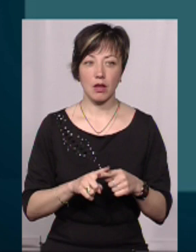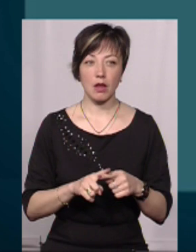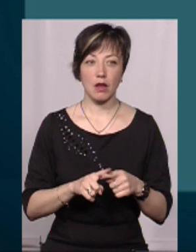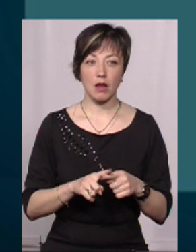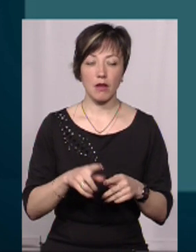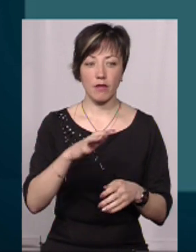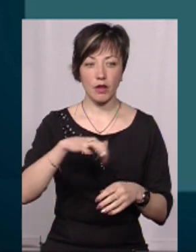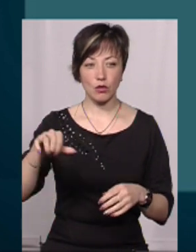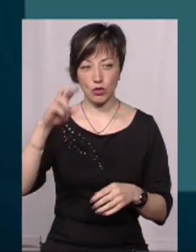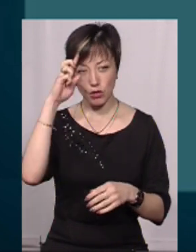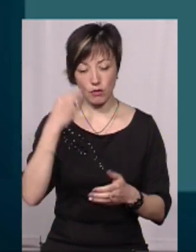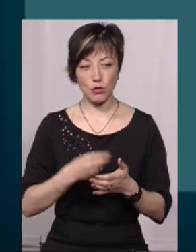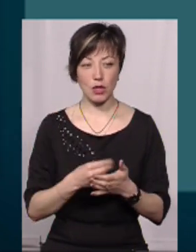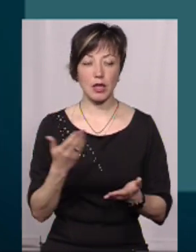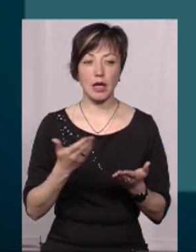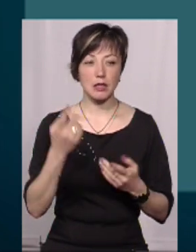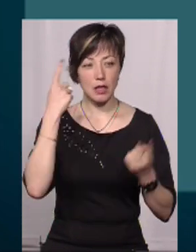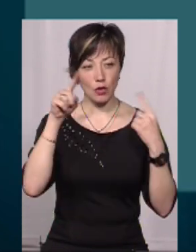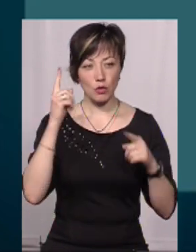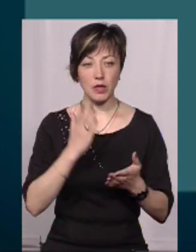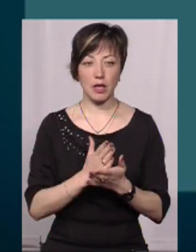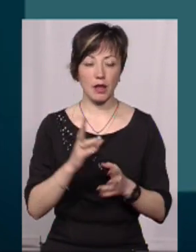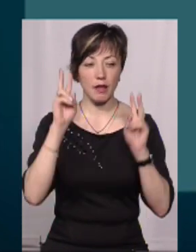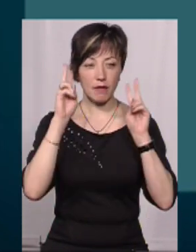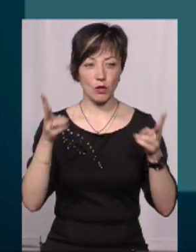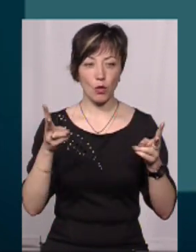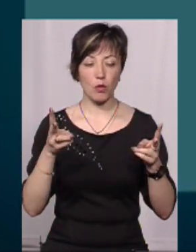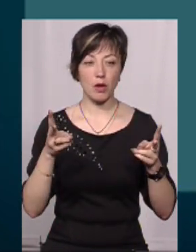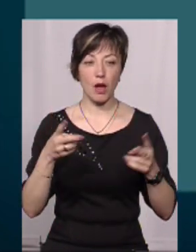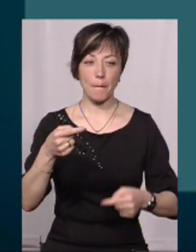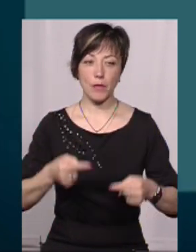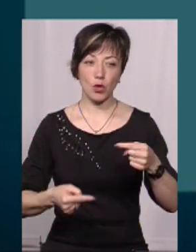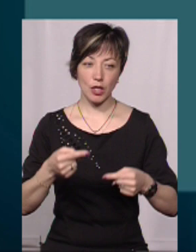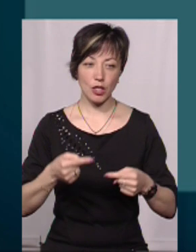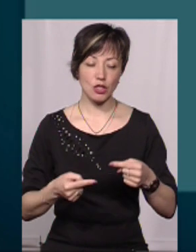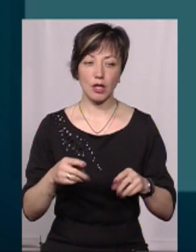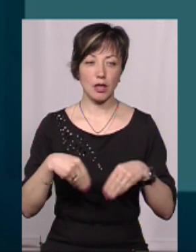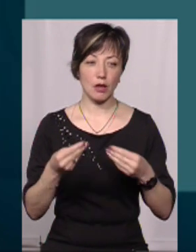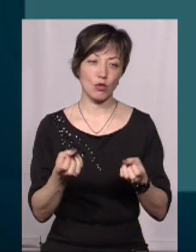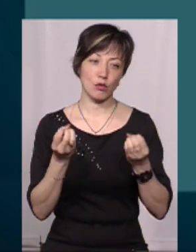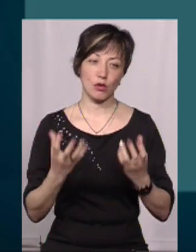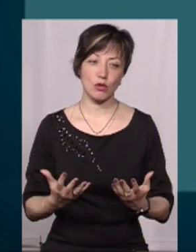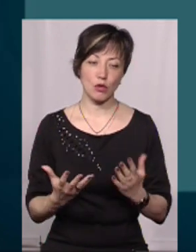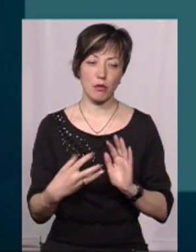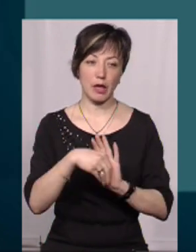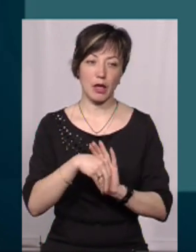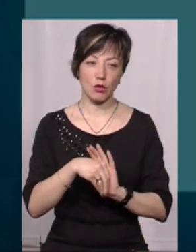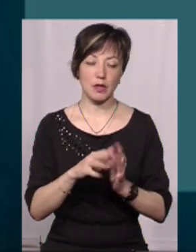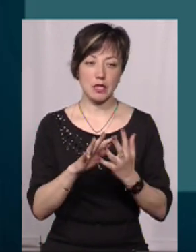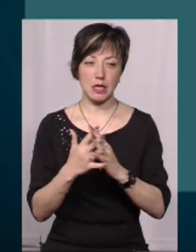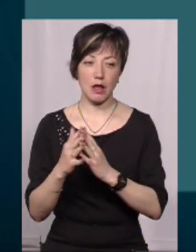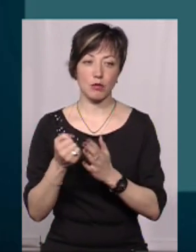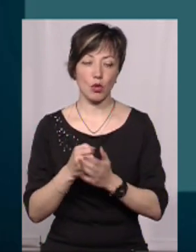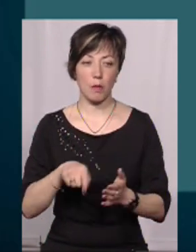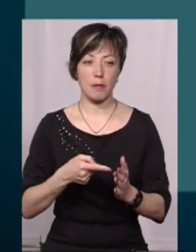бюджету. І, відповідно, якісь надумані є невідомі протиріччя, які не дають просто приєднуватися селам